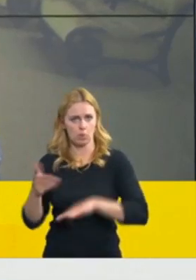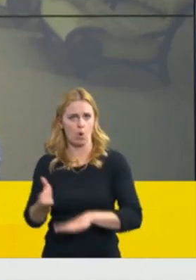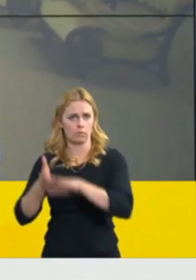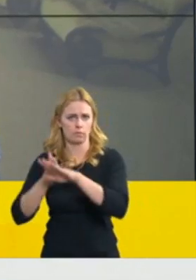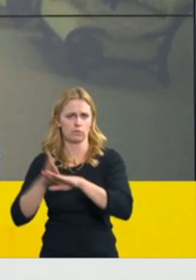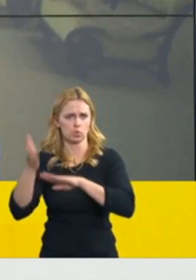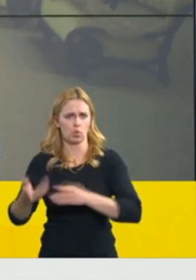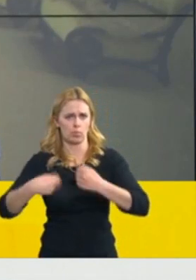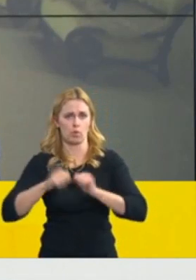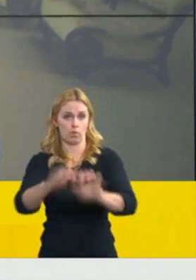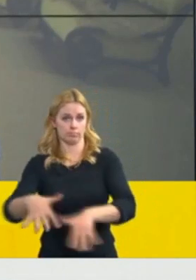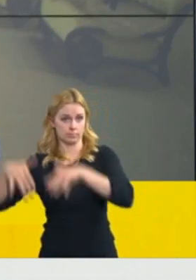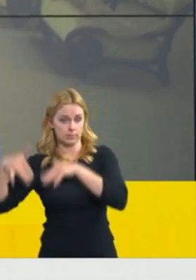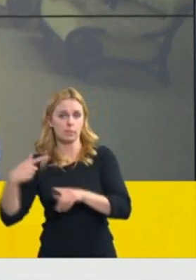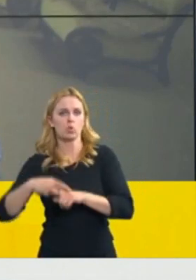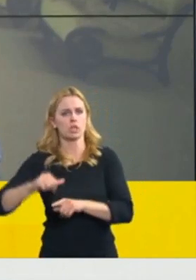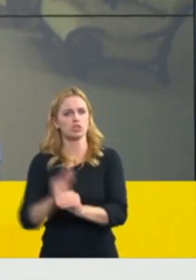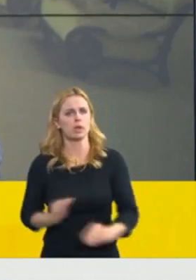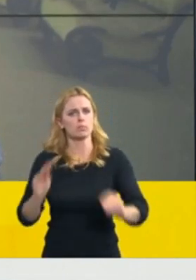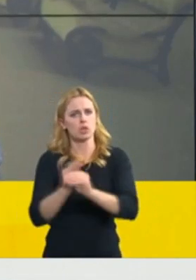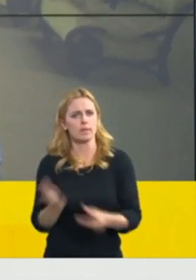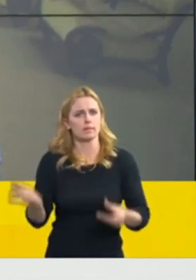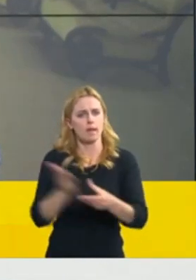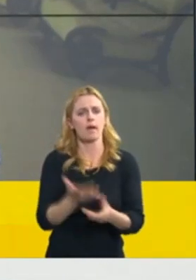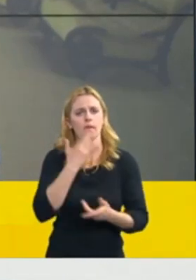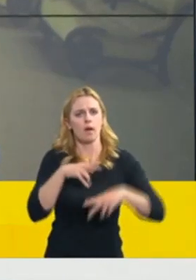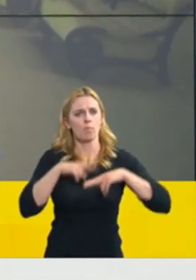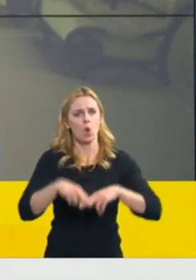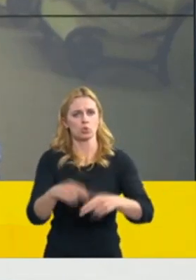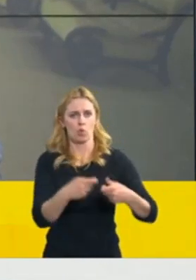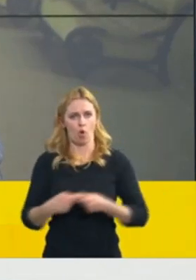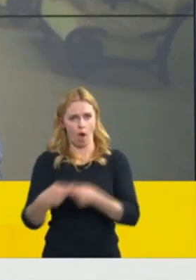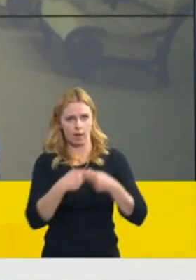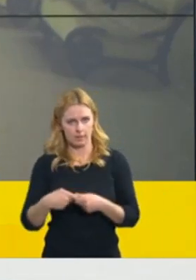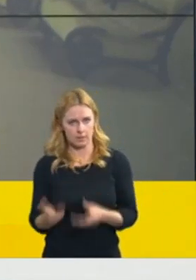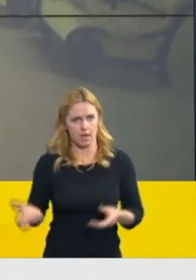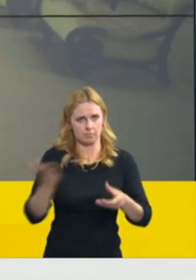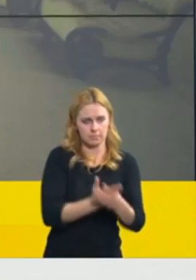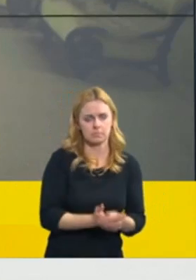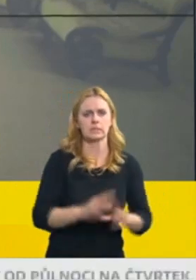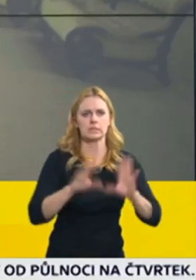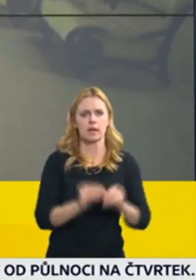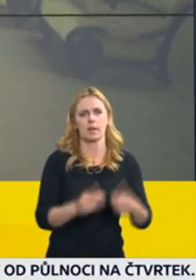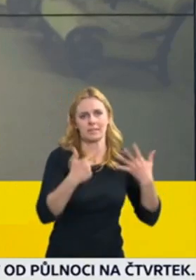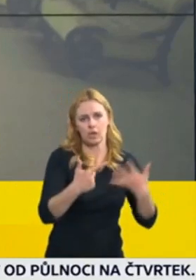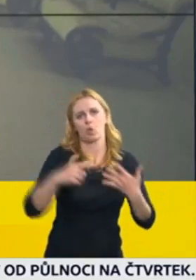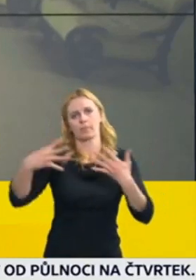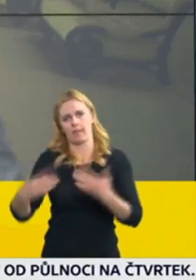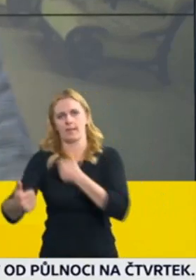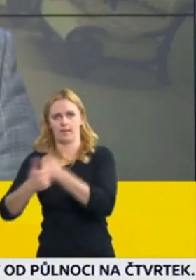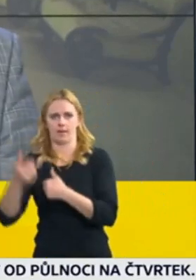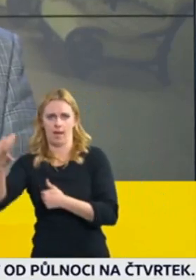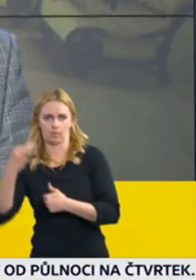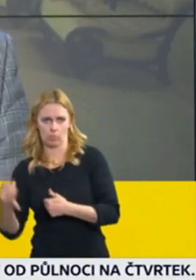aditivní klauzuly pro postup koalic a to v podobě 7,9,11 %. Takže tolik